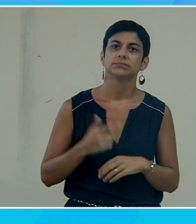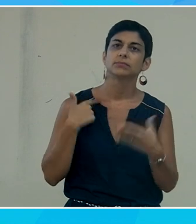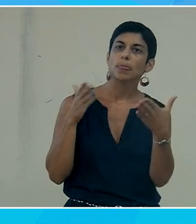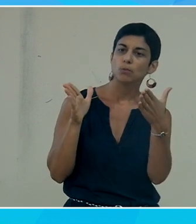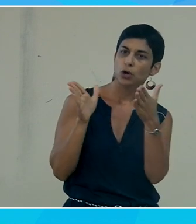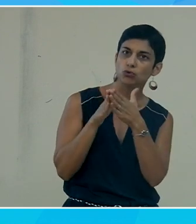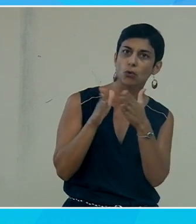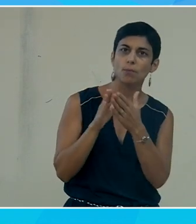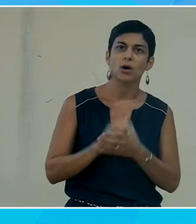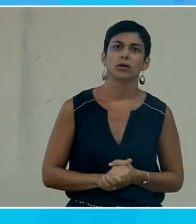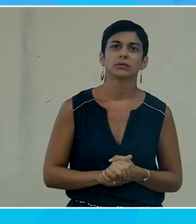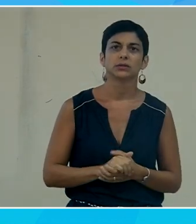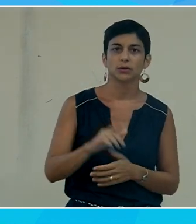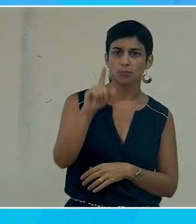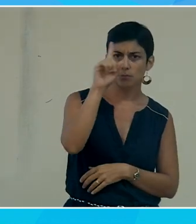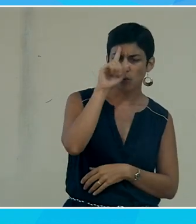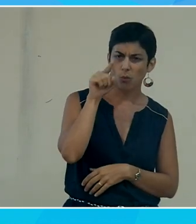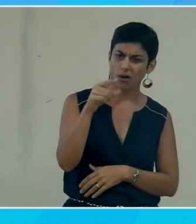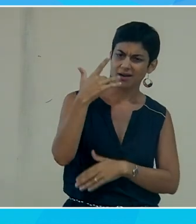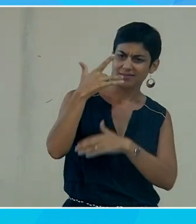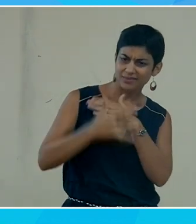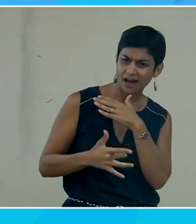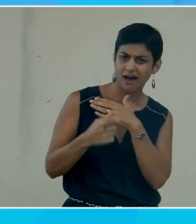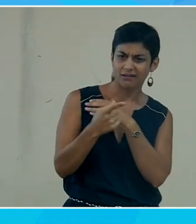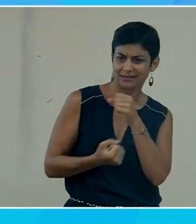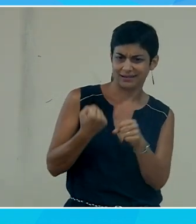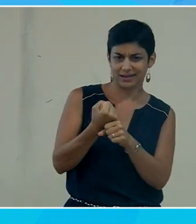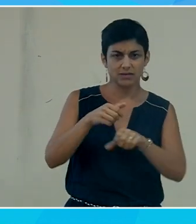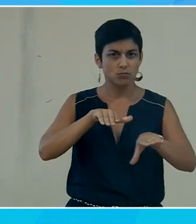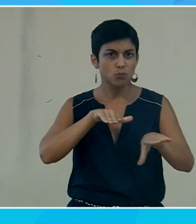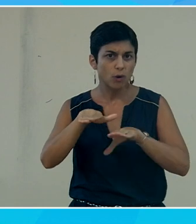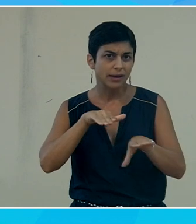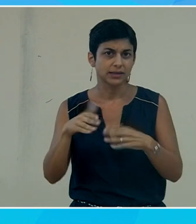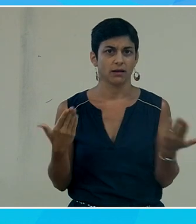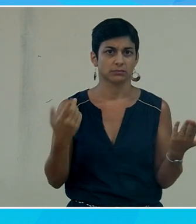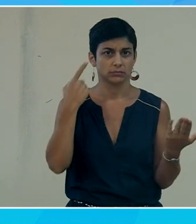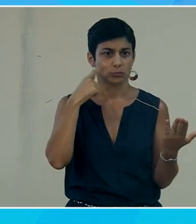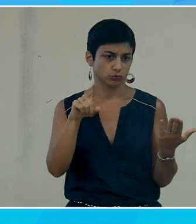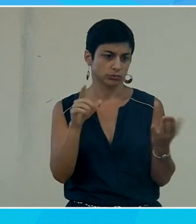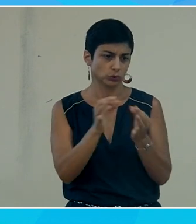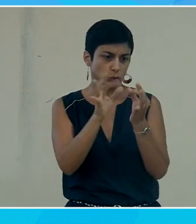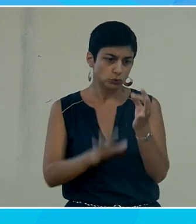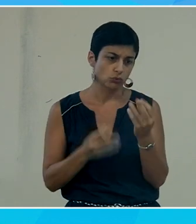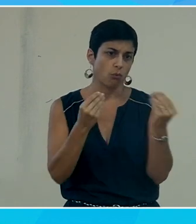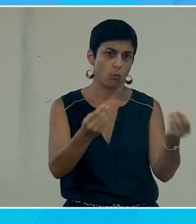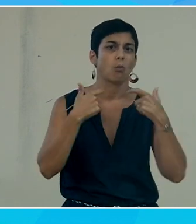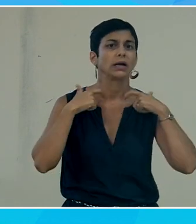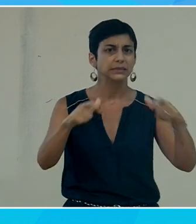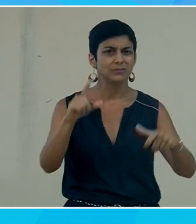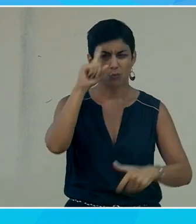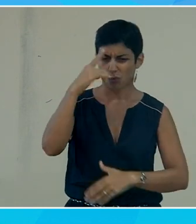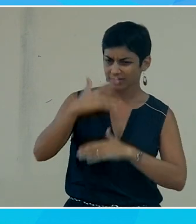là pourquoi vous avez tant tardé à mettre en place des moyens pour justement rendre vos solutions plus accessibles alors